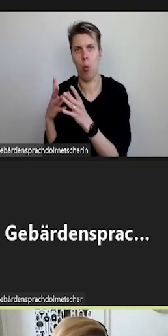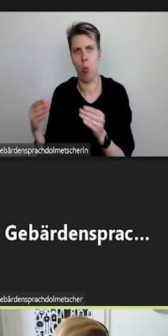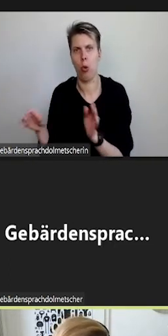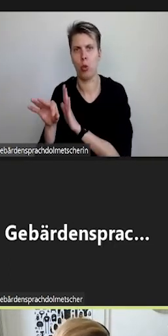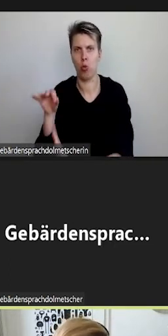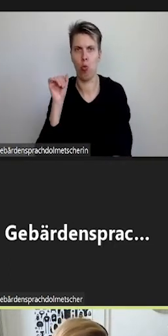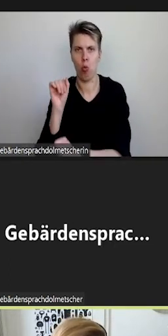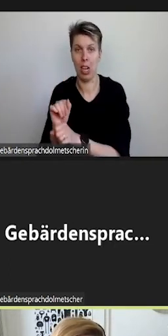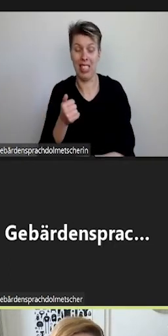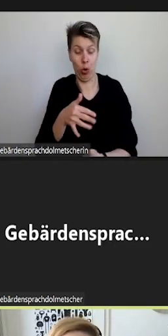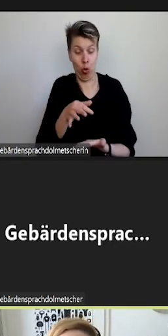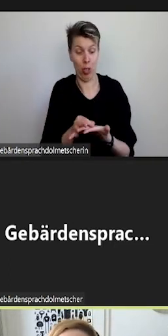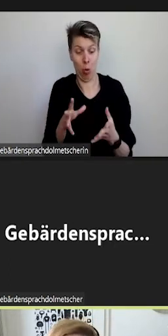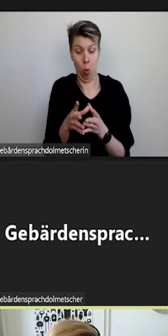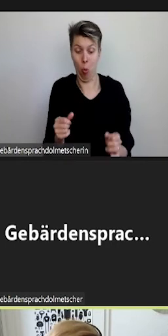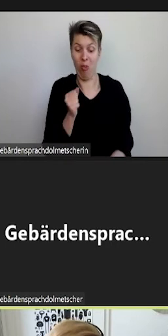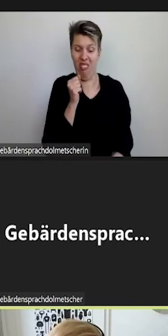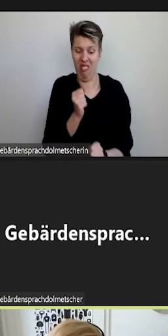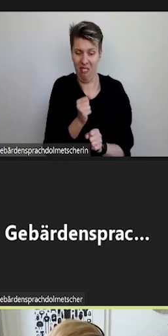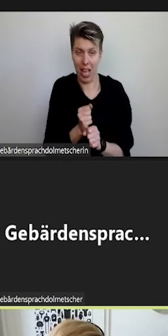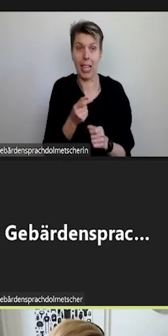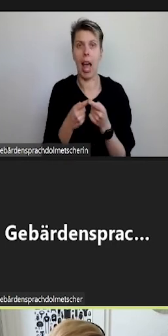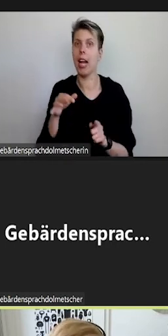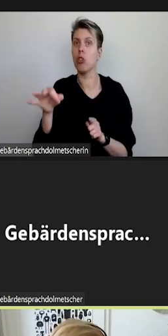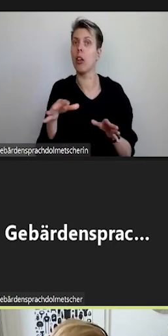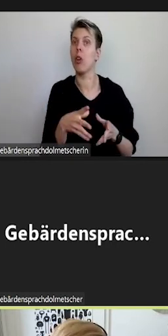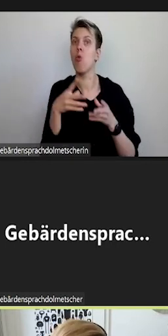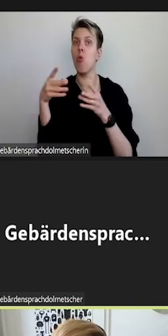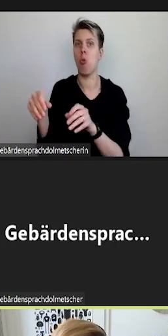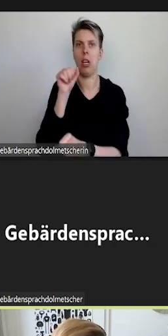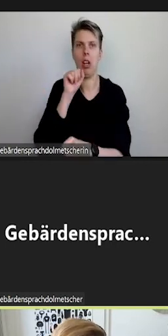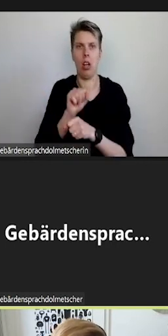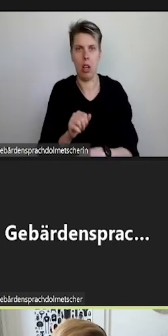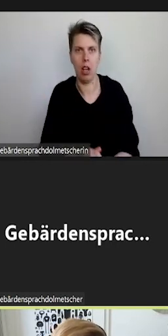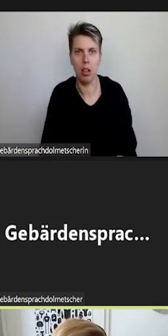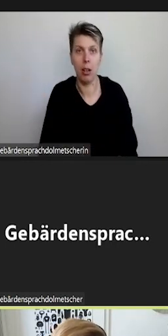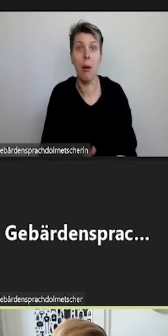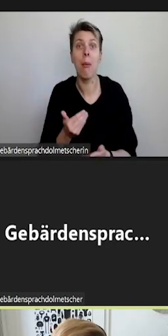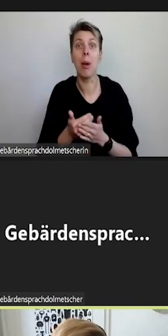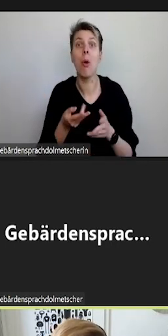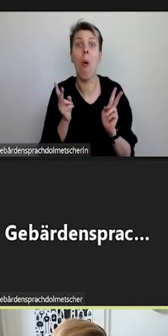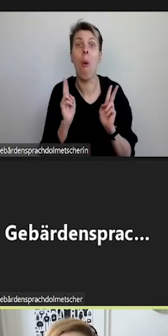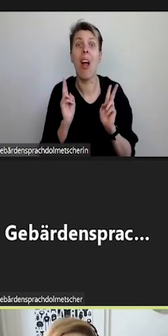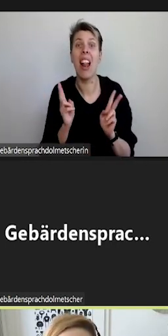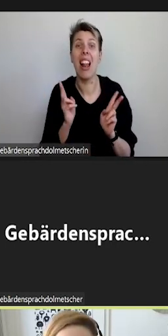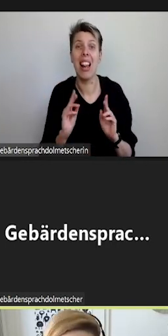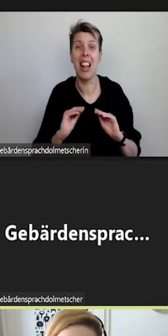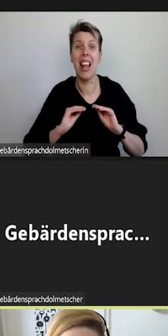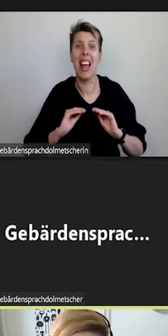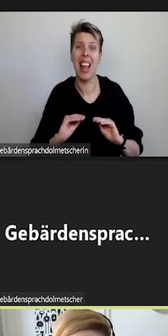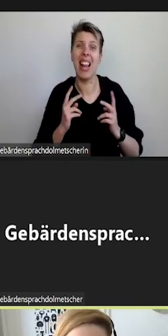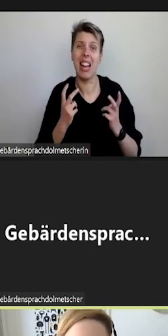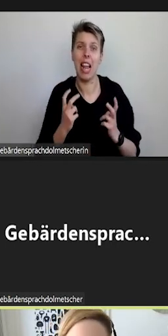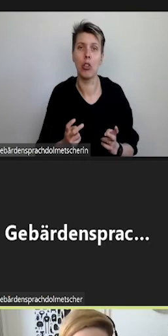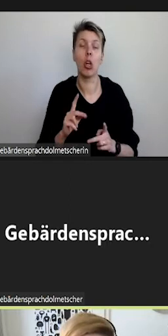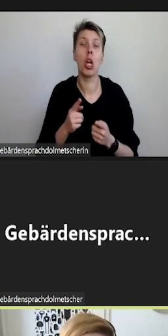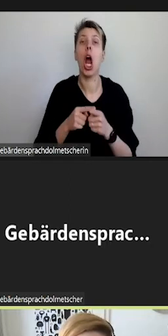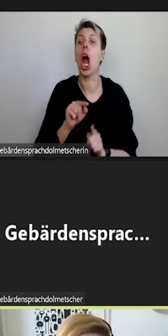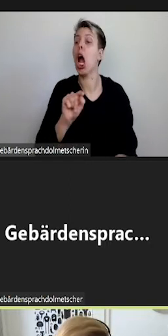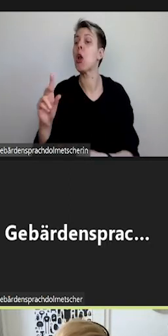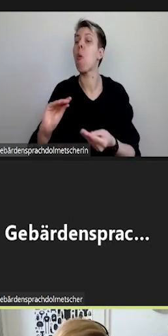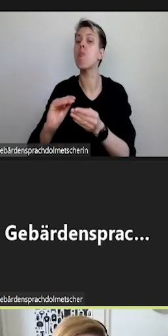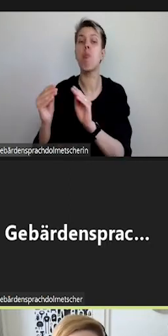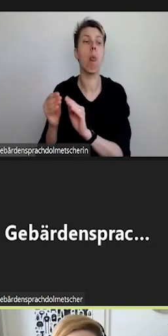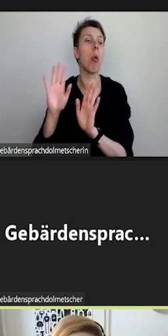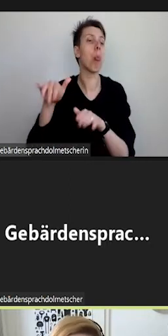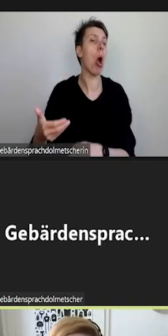Standort dann eben auch auf einem anderen Standort zu übertragen. Denn die Leerstellen und Schwierigkeiten, die sind uns nicht egal. Wir sehen sie